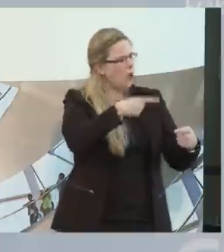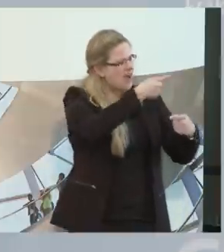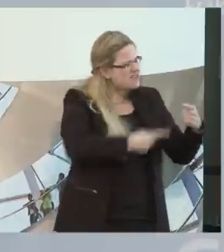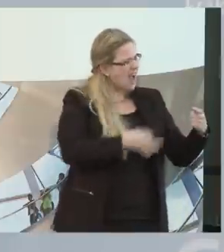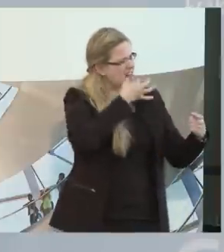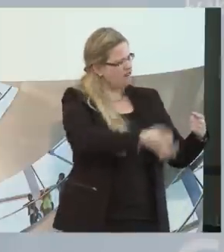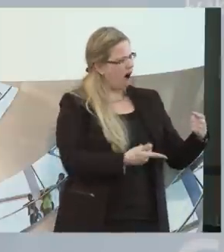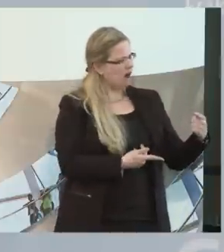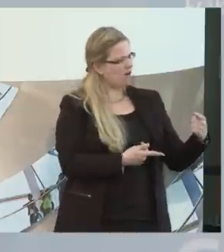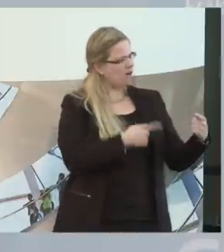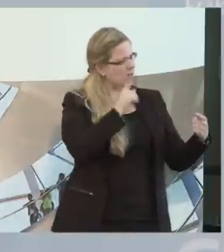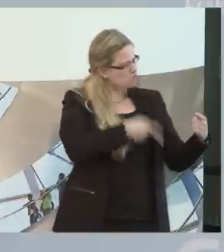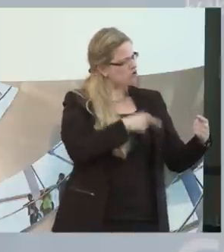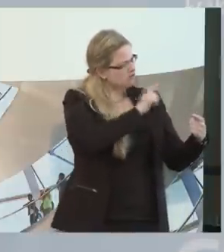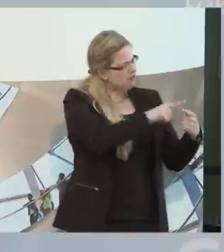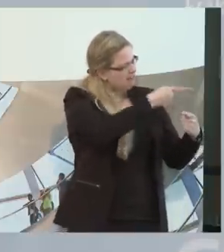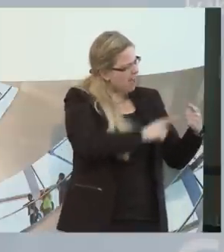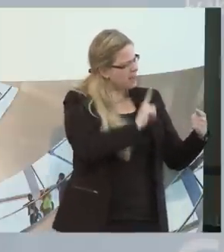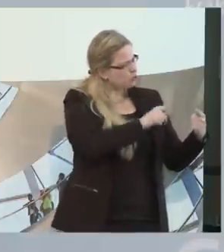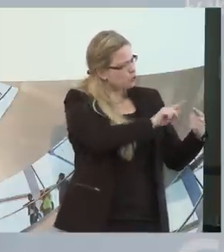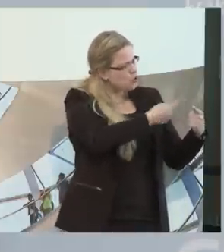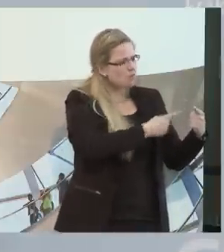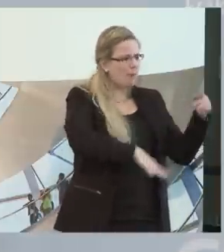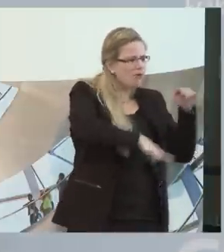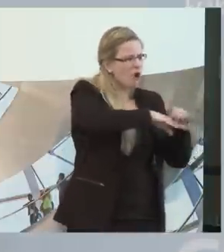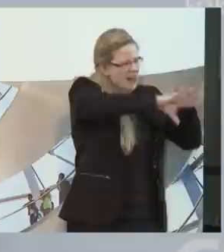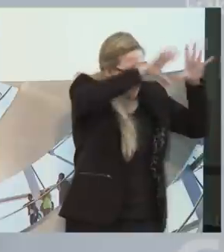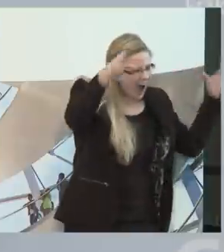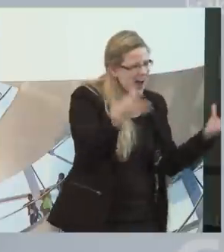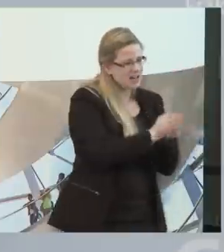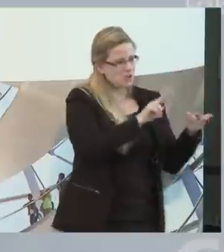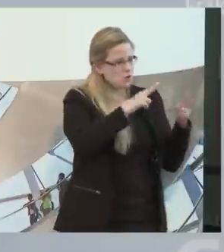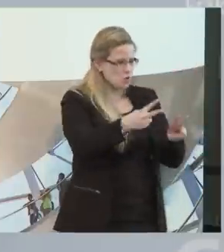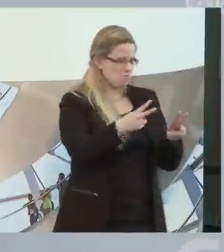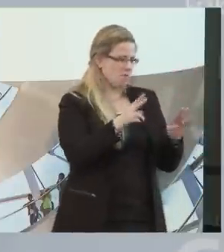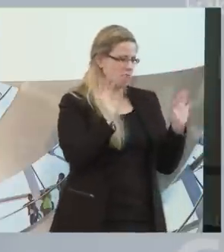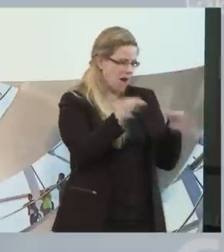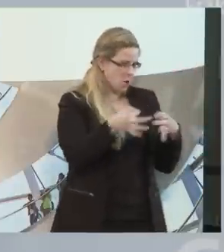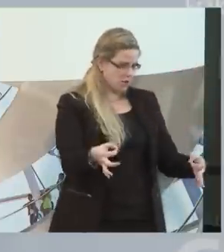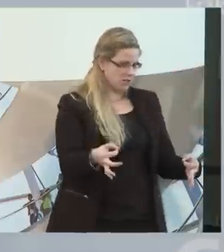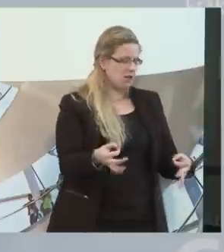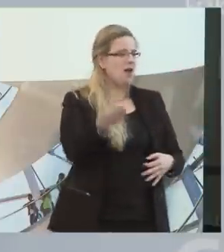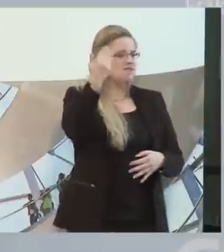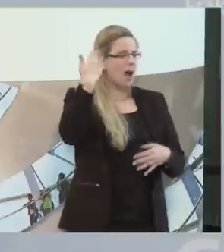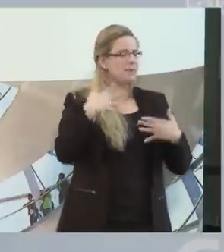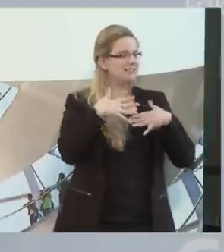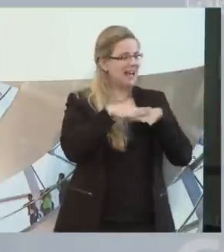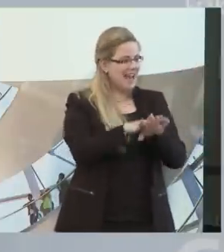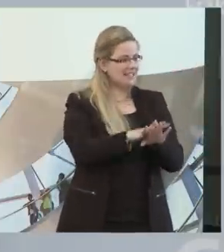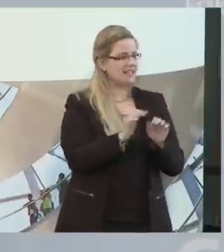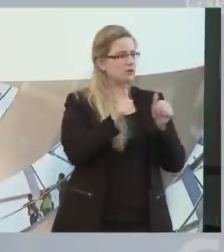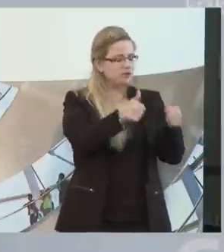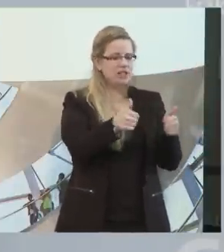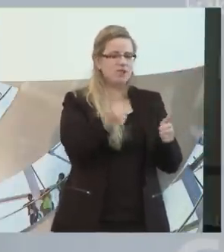anders entscheiden muss, wenn man es denn will. Die Eingeduchungshilfe damals ist davon ausgegangen, wir sorgen in unseren